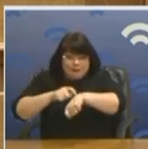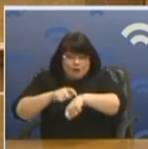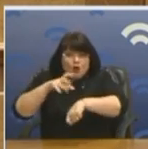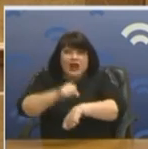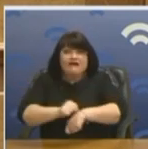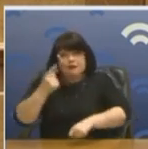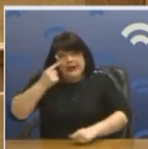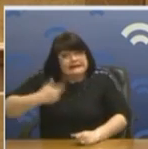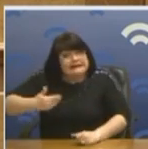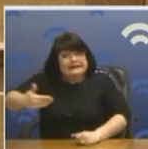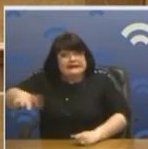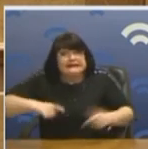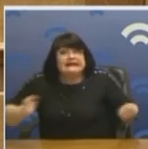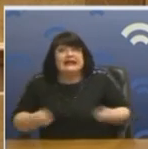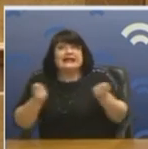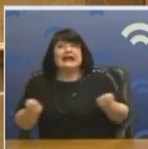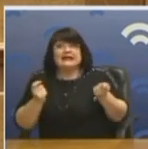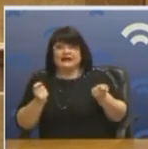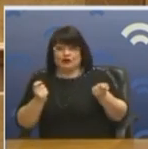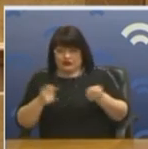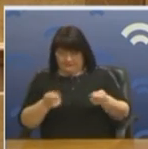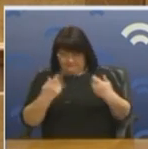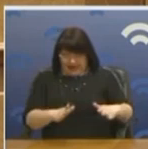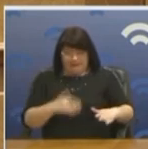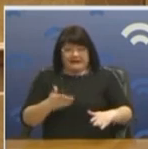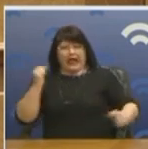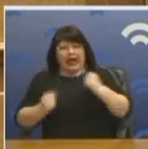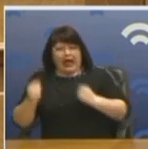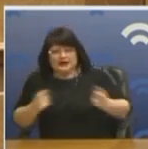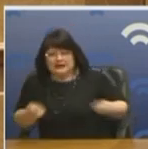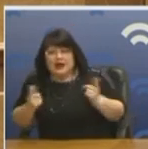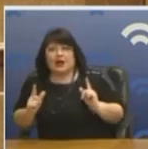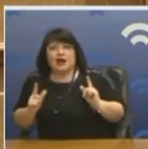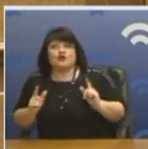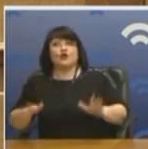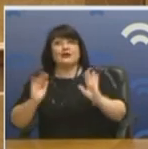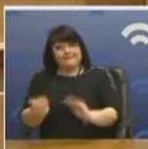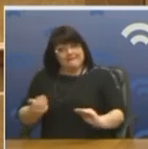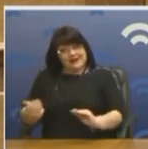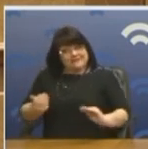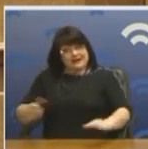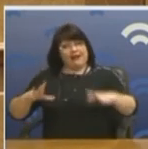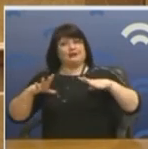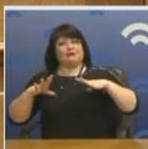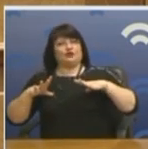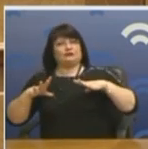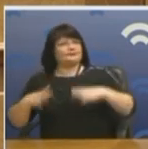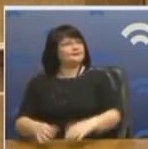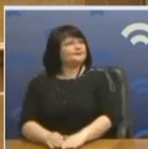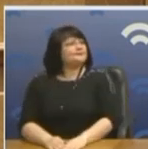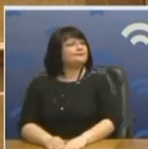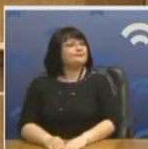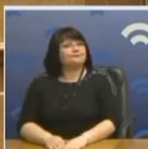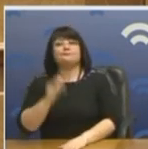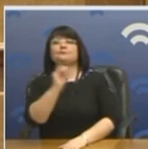προβλέψεις εξέλιξεις ώστε να μην τρέξεις πίσω από την εξέλιξη. Κάνατε μια ατυχή σύγκριση, είκατε με, με τη Δανία. Κύριε Πωθυπουργέ,